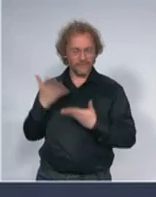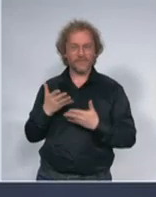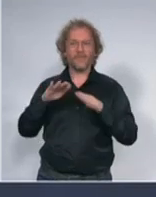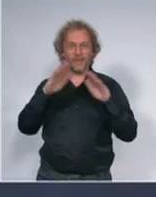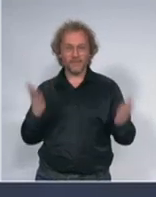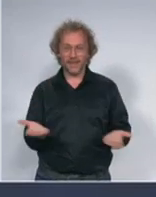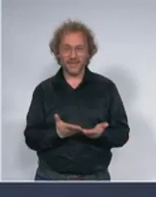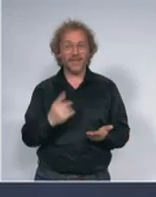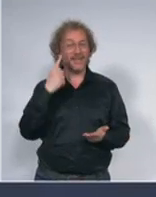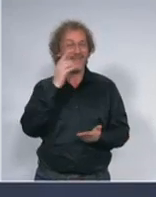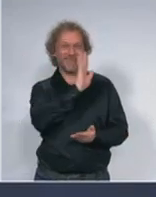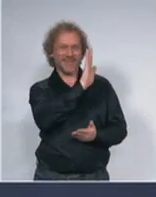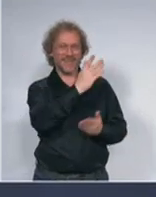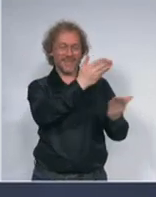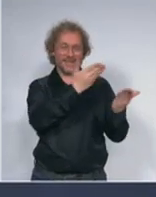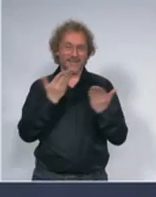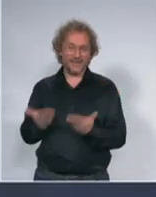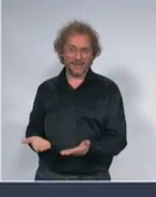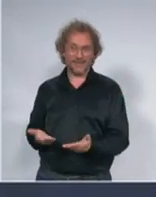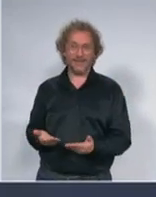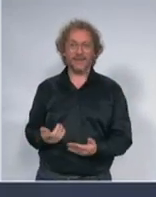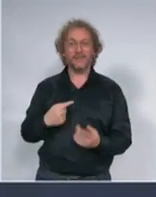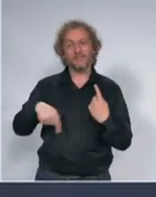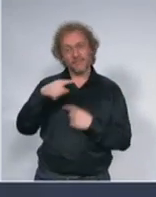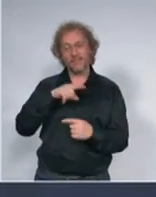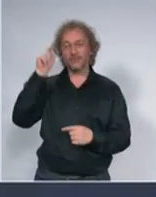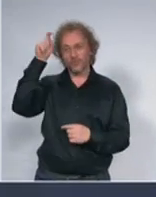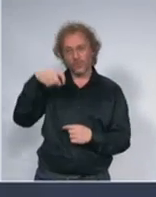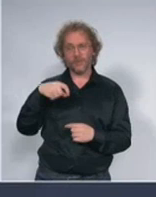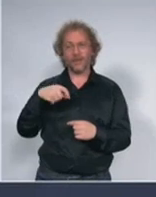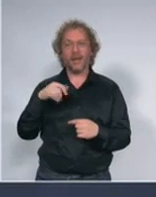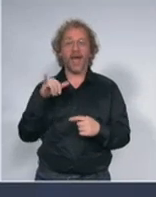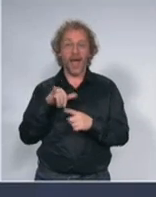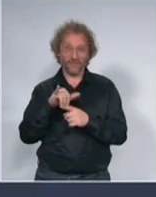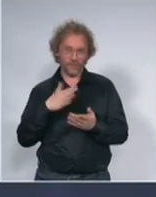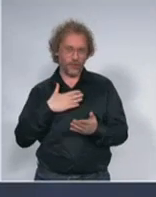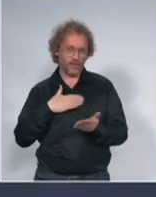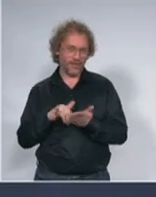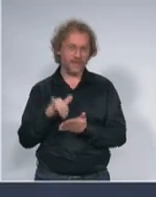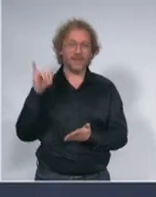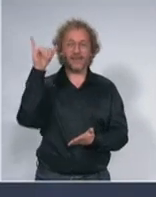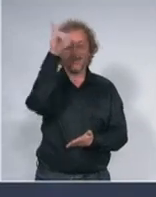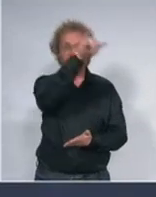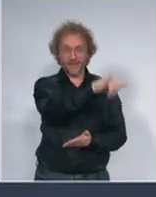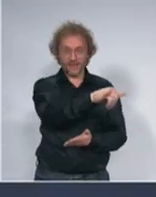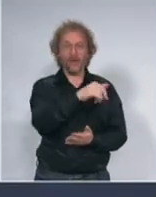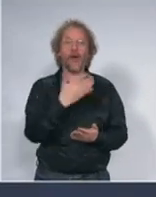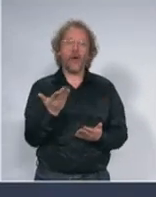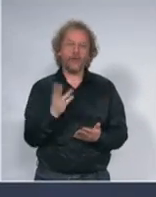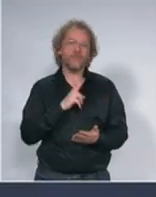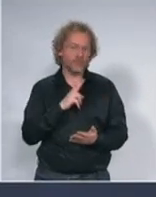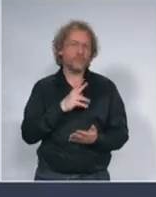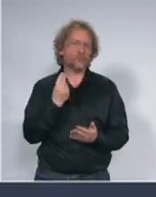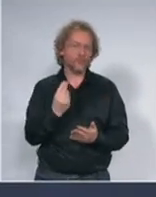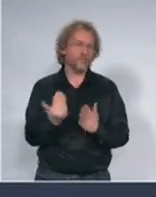Vučić avion koji šaljemo sutra tako da ćemo i u tom smislu imati dobre vesti ali još jednom pre